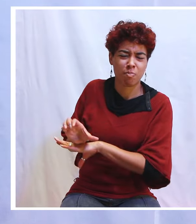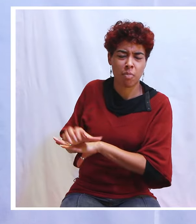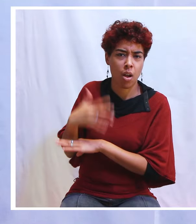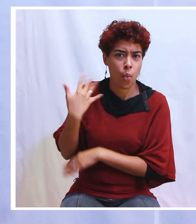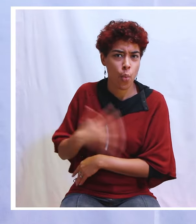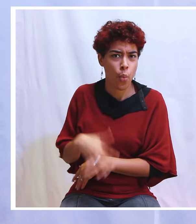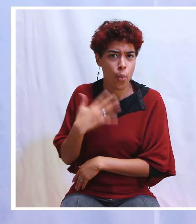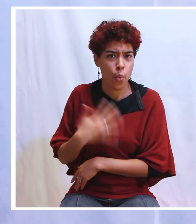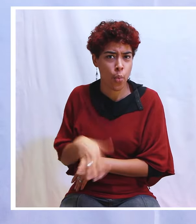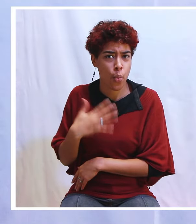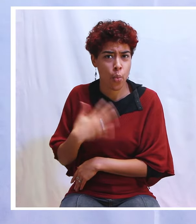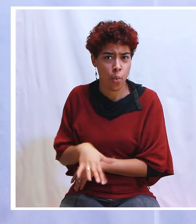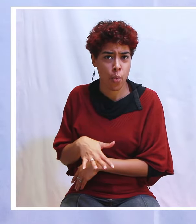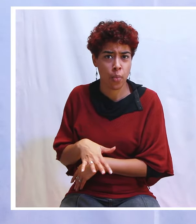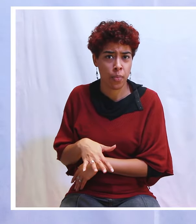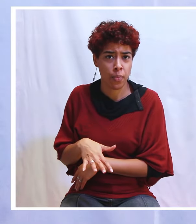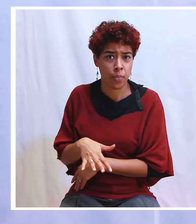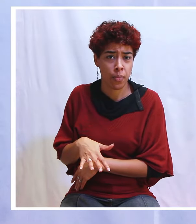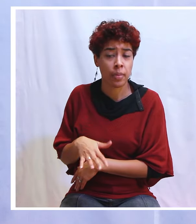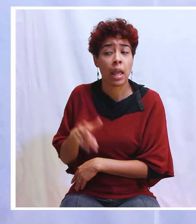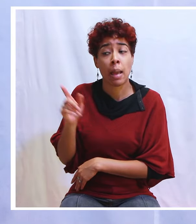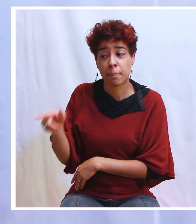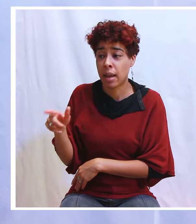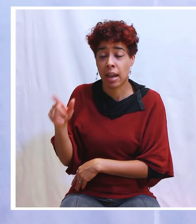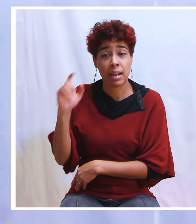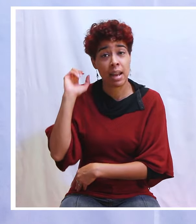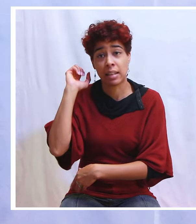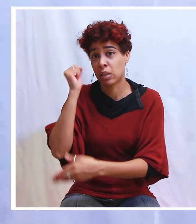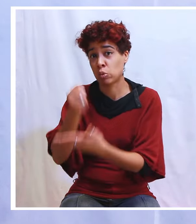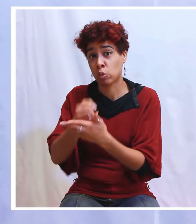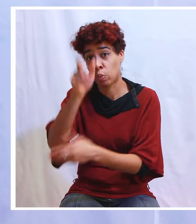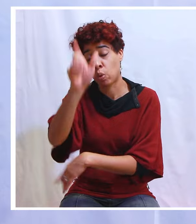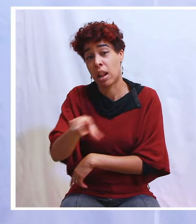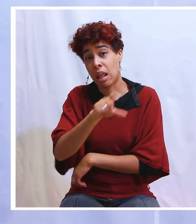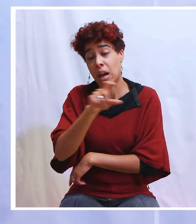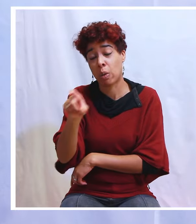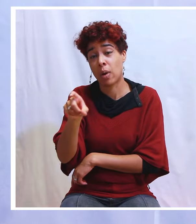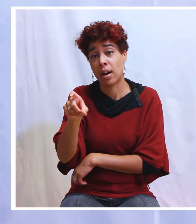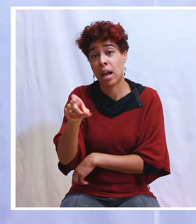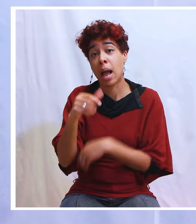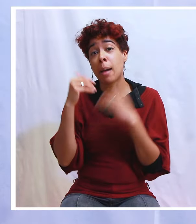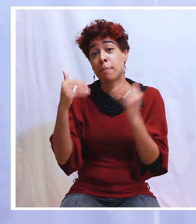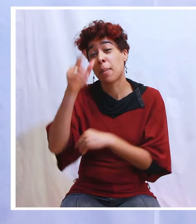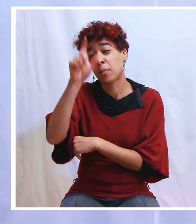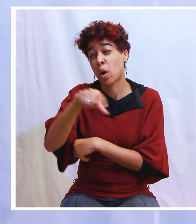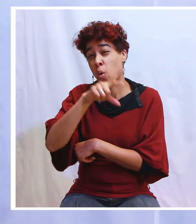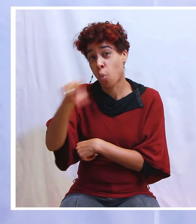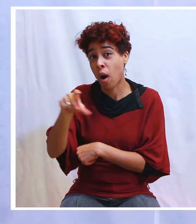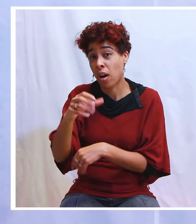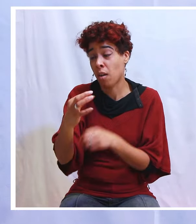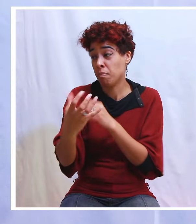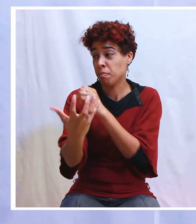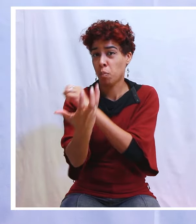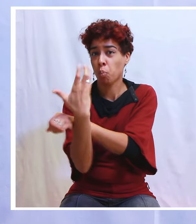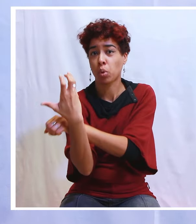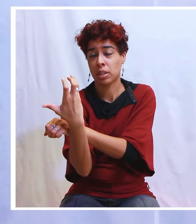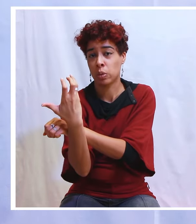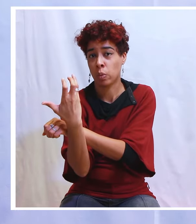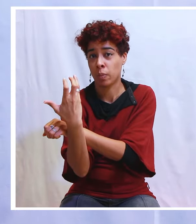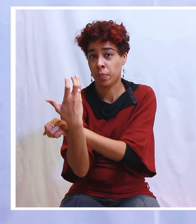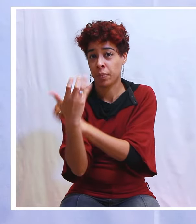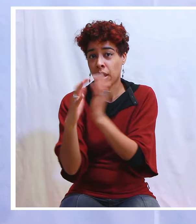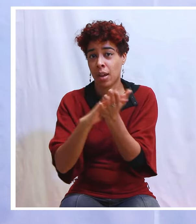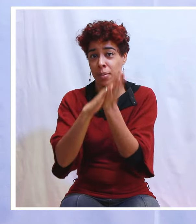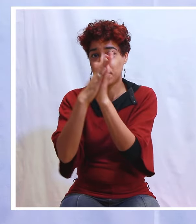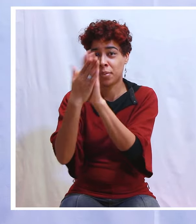Énorme. Mais qui l'a amenée jusqu'où ? À la croix. Et tu vas dire, waouh ! Même la croix qui était une opposition, s'est